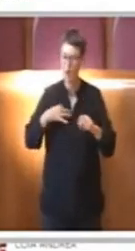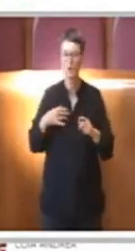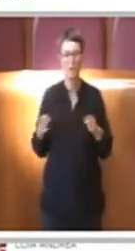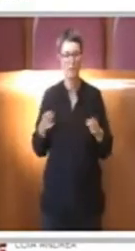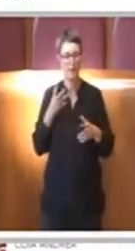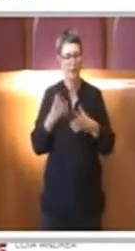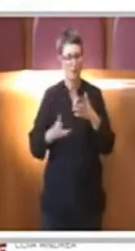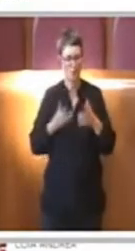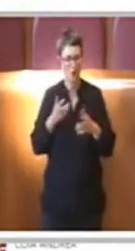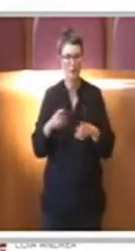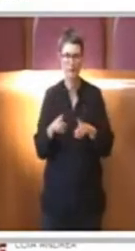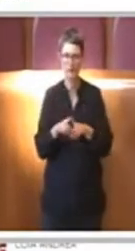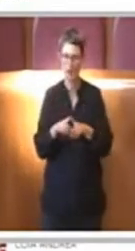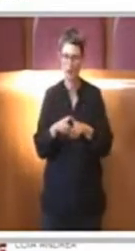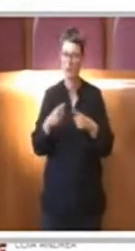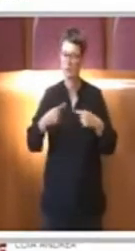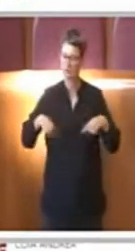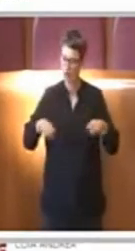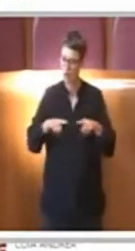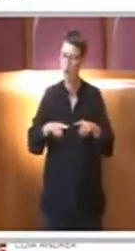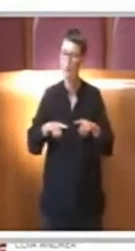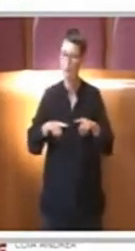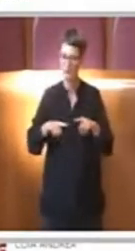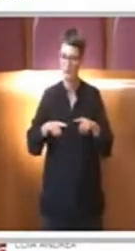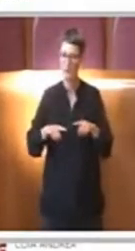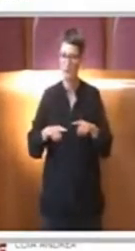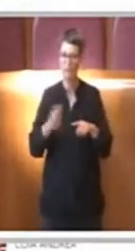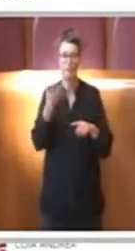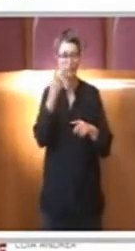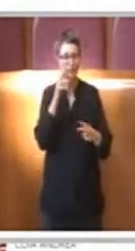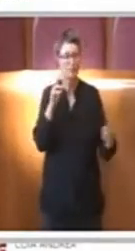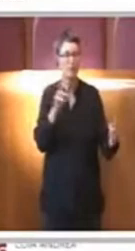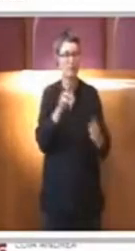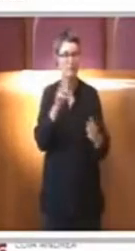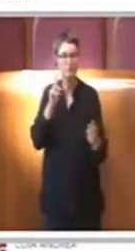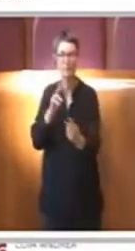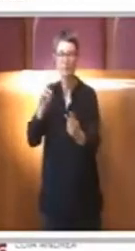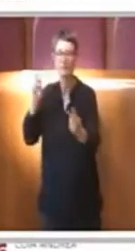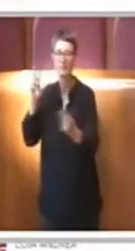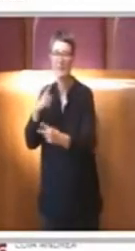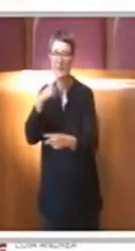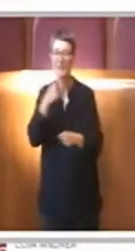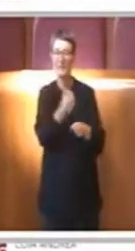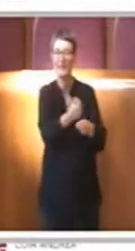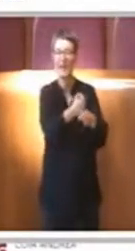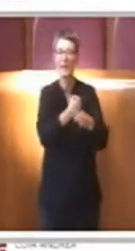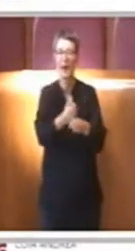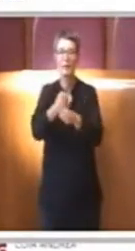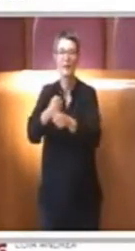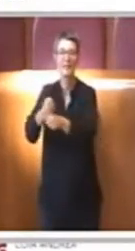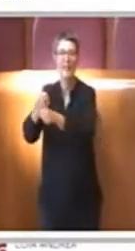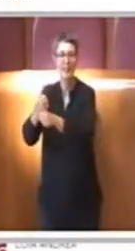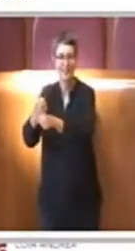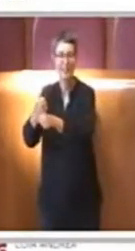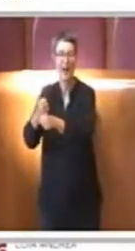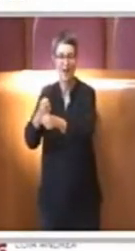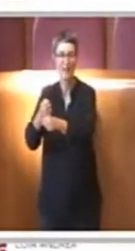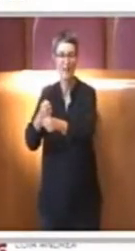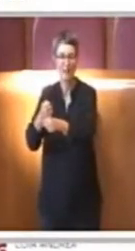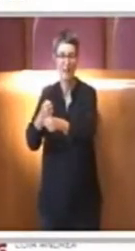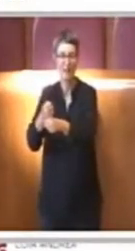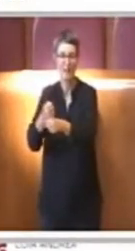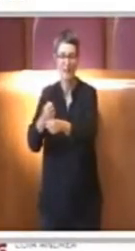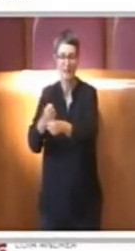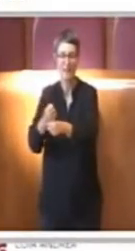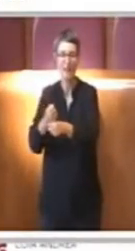voluto incontrare tutte le diverse rappresentanze insomma dei corparti culturali e anche istituzionali